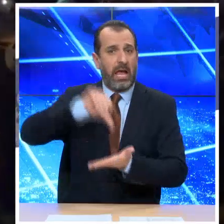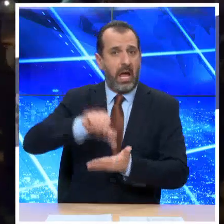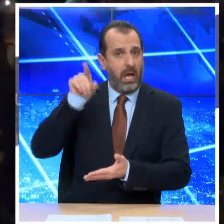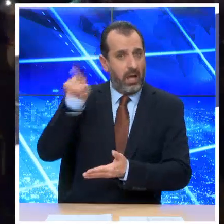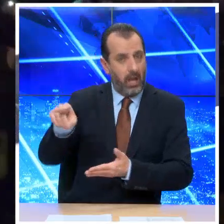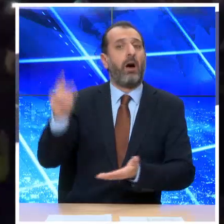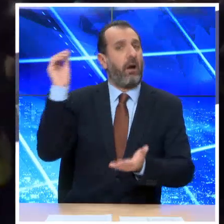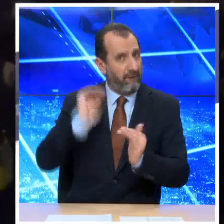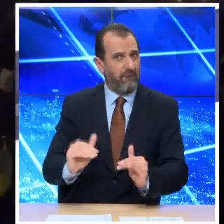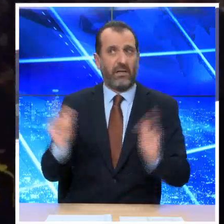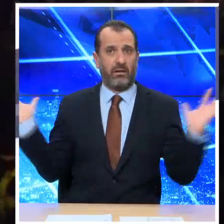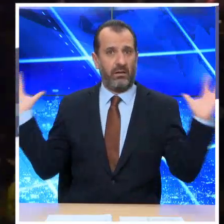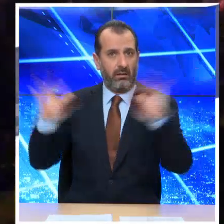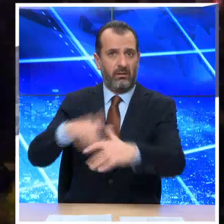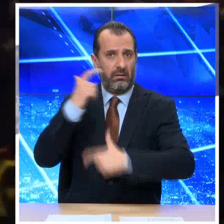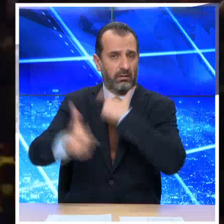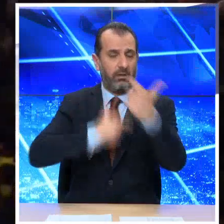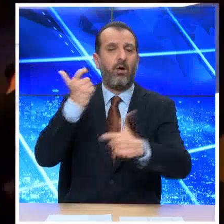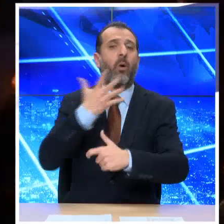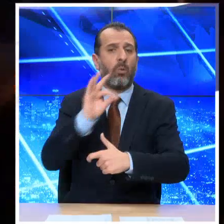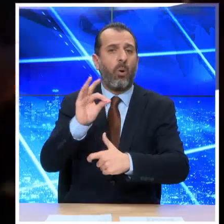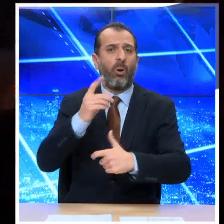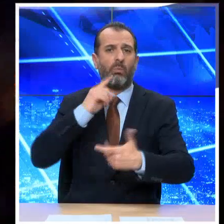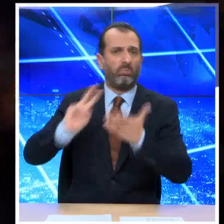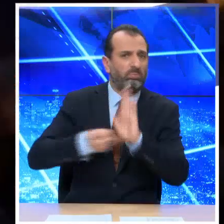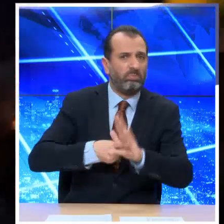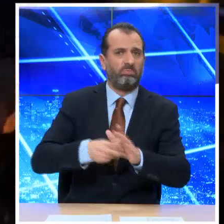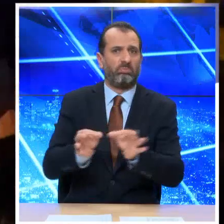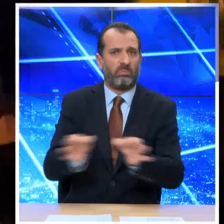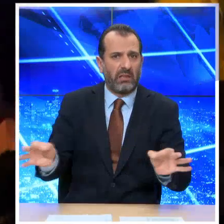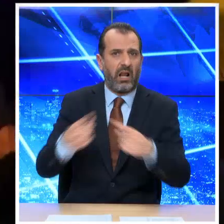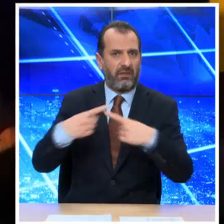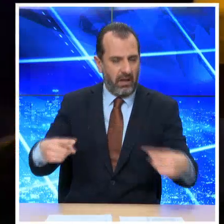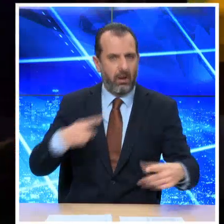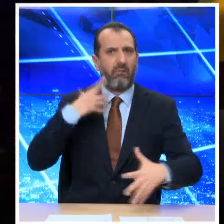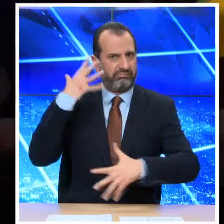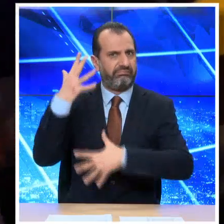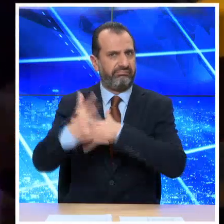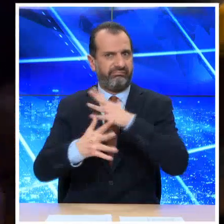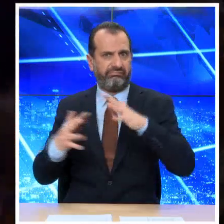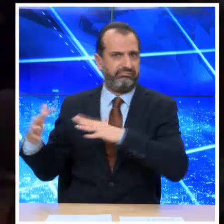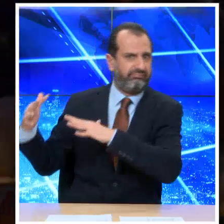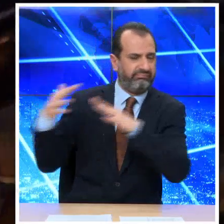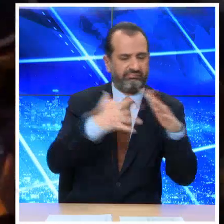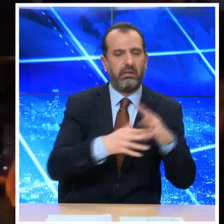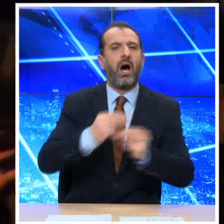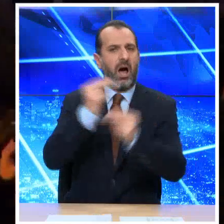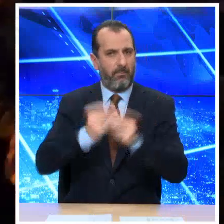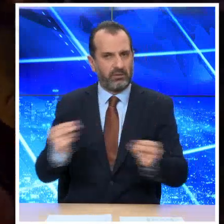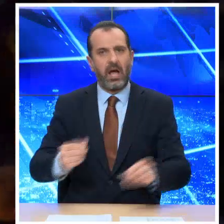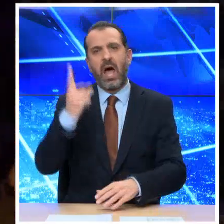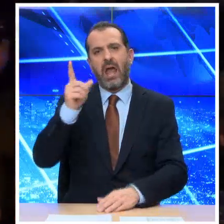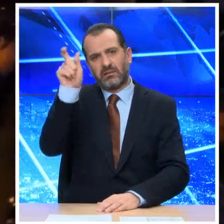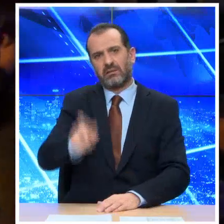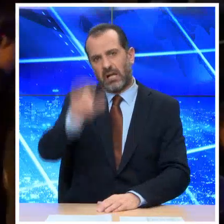επίσης για τα μέτρα περιορισμού της πανδημίας. Μάλιστα σημειώθηκαν και επεισόδια στη διάρκεια των οποίων τραυματίστηκε και